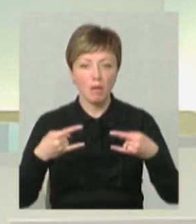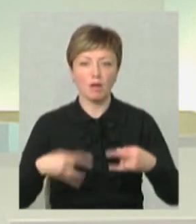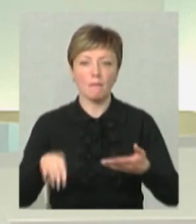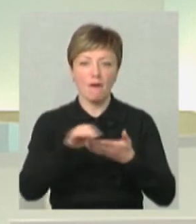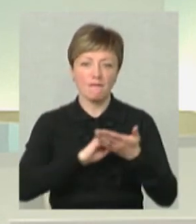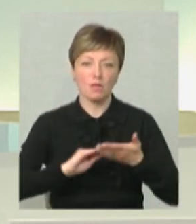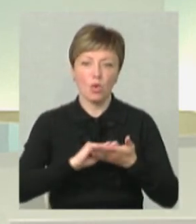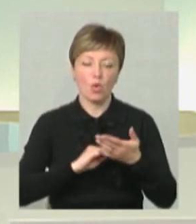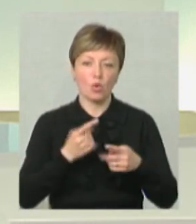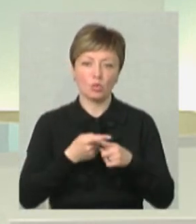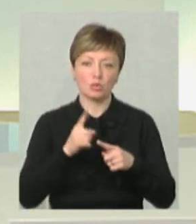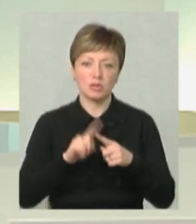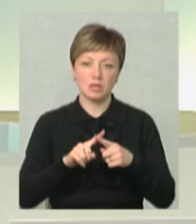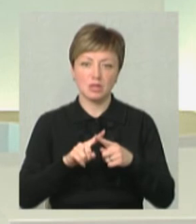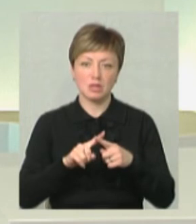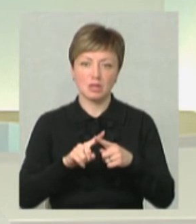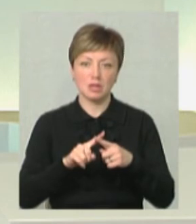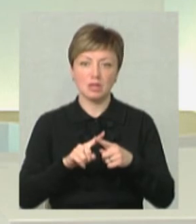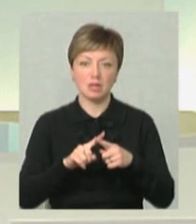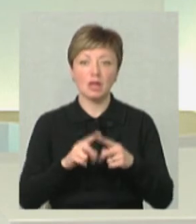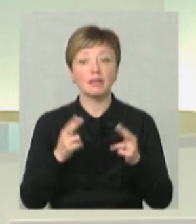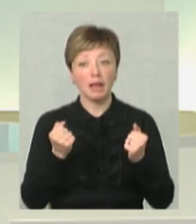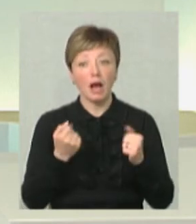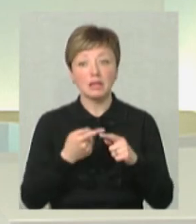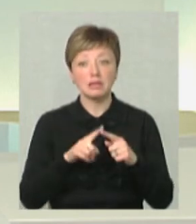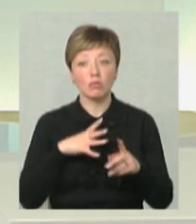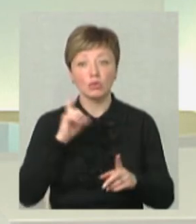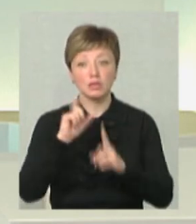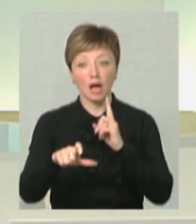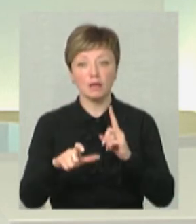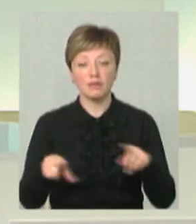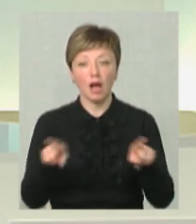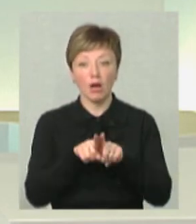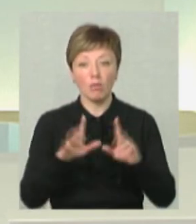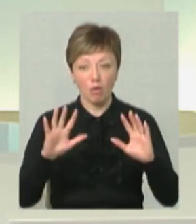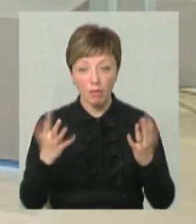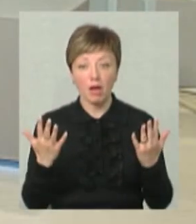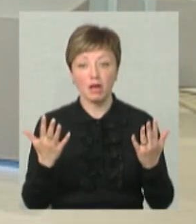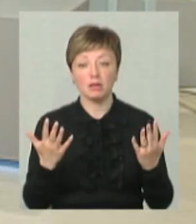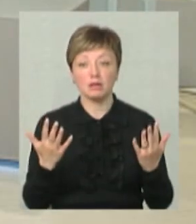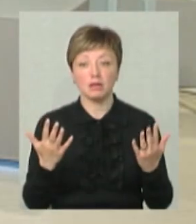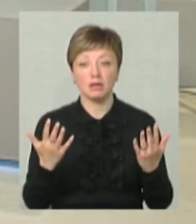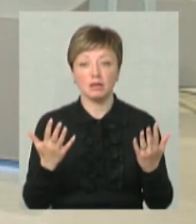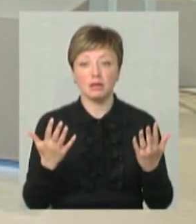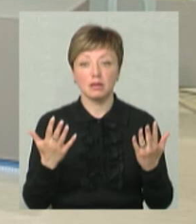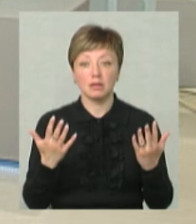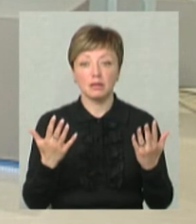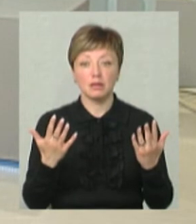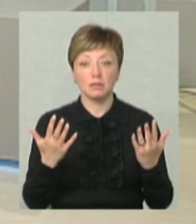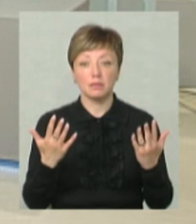повторюють цей сам мем. Так, це було сказано в такий, ми розуміємо, в який